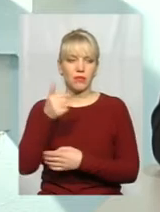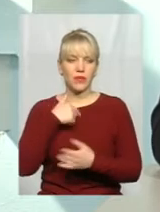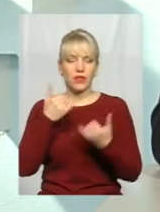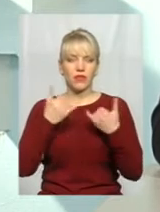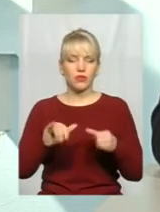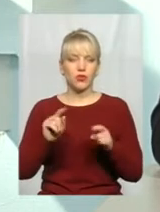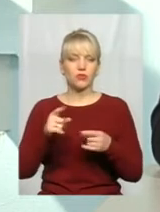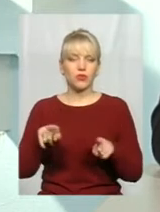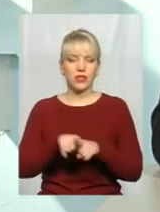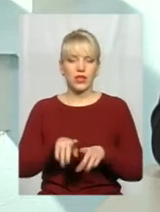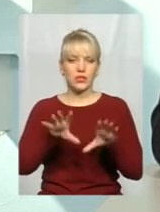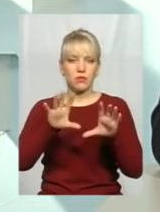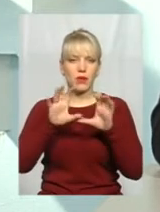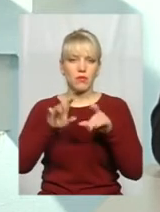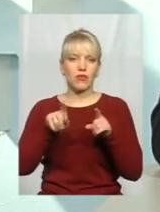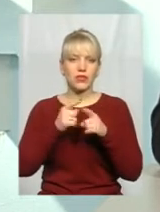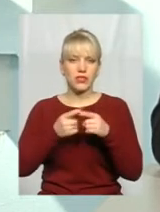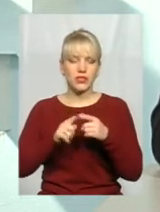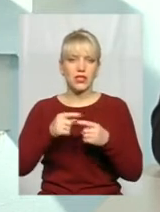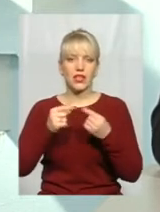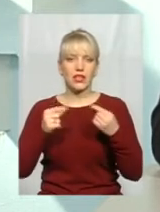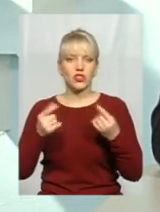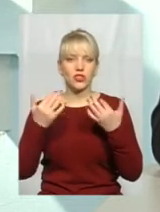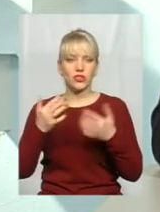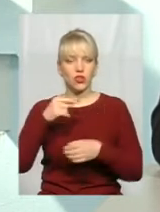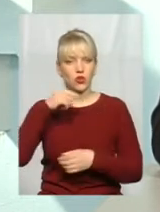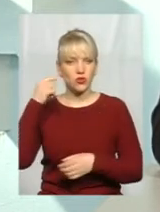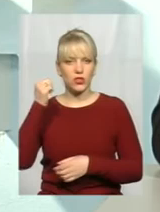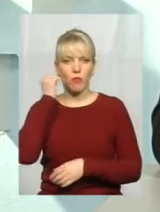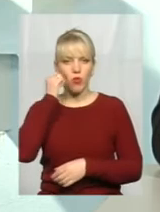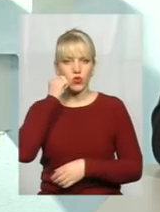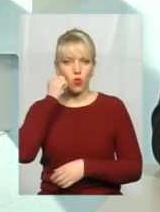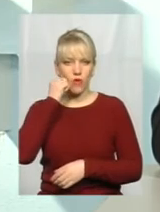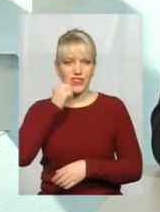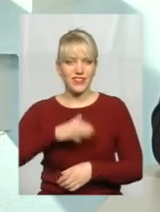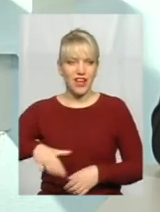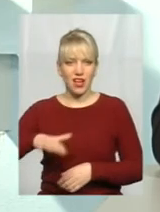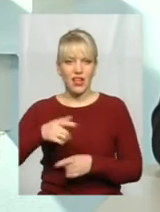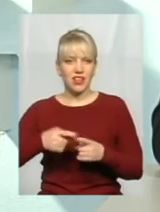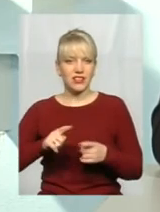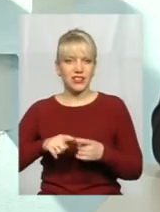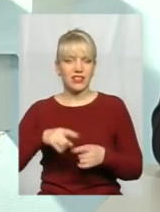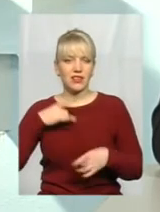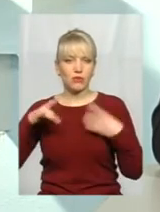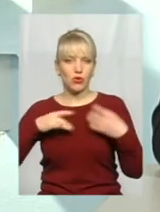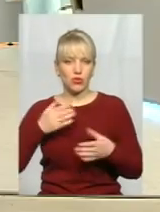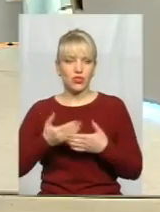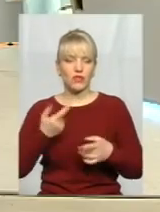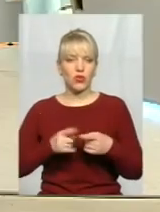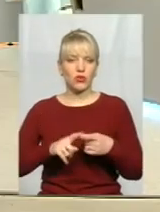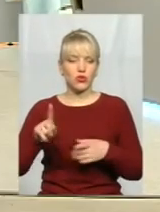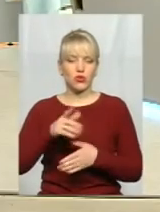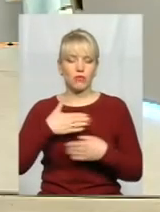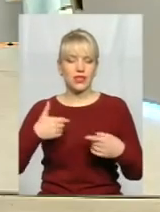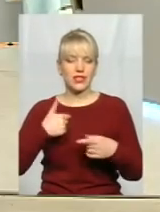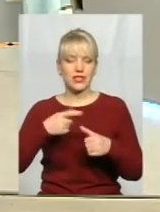сприймають оці всі речі, оскільки Росію, Московію, її плющить від того, що ми себе ідентифікуємо